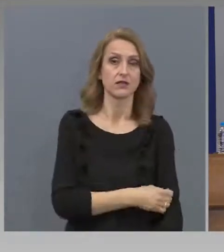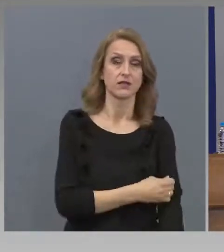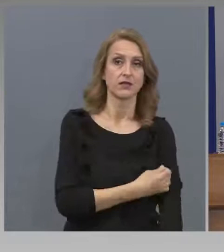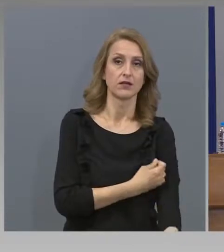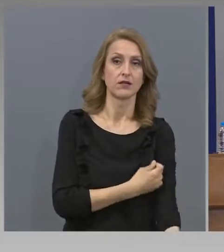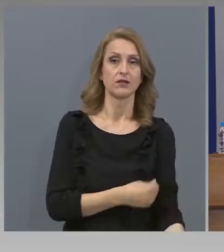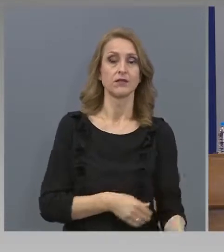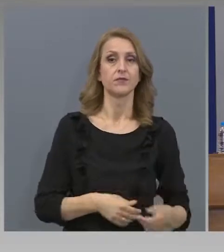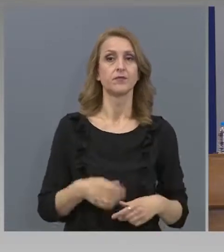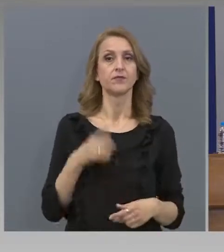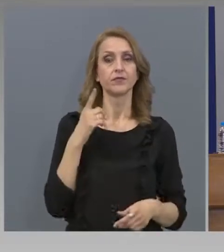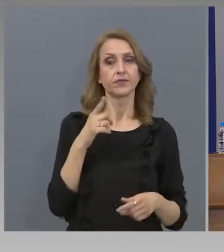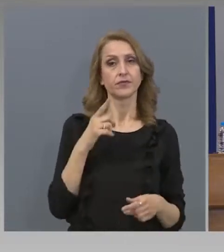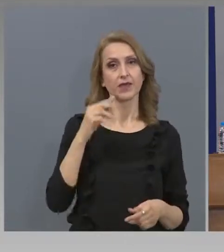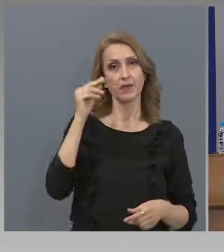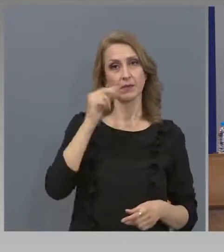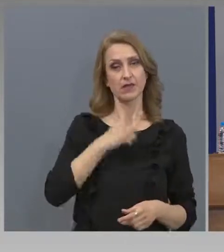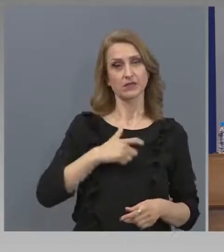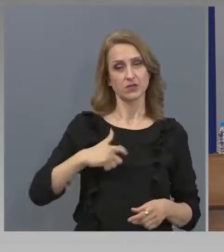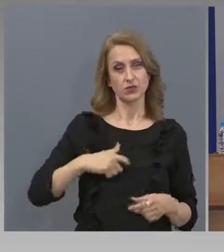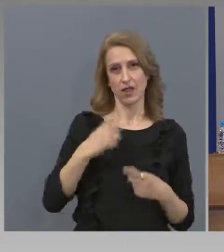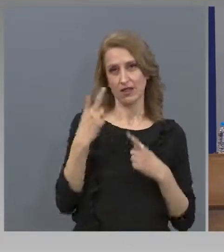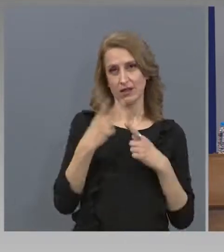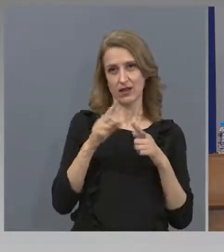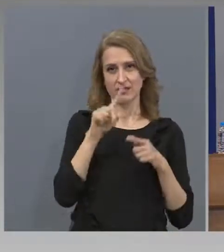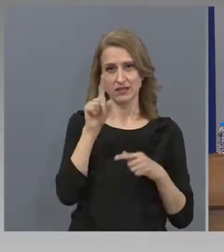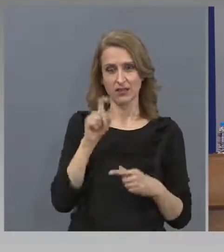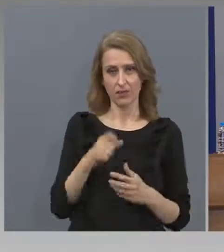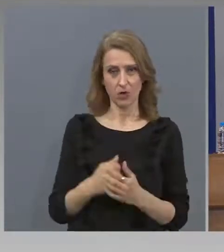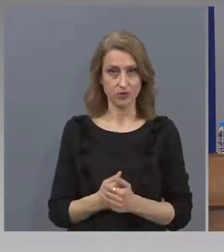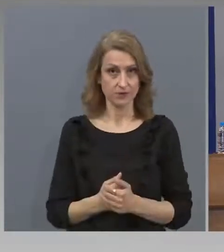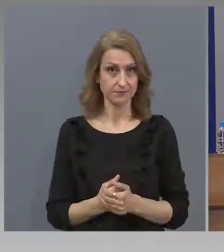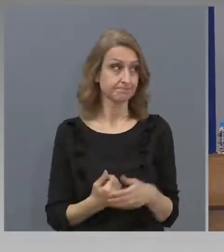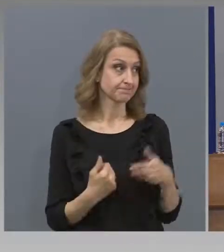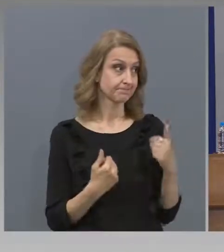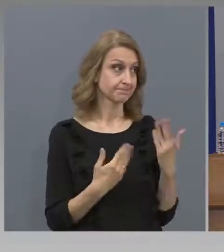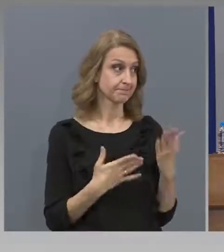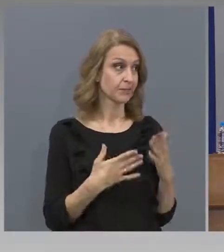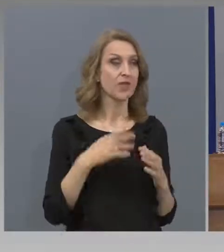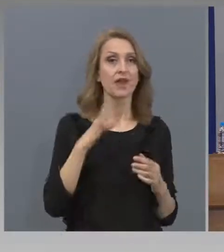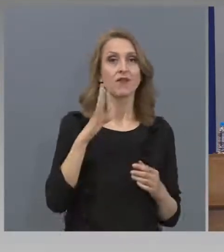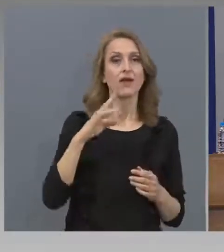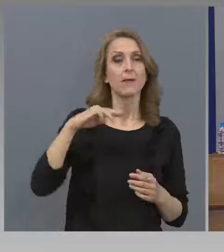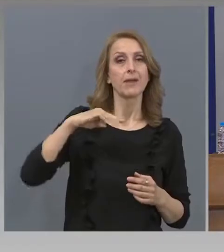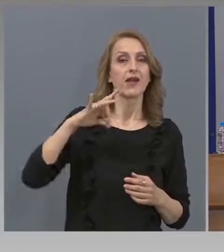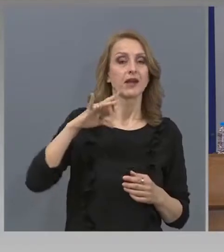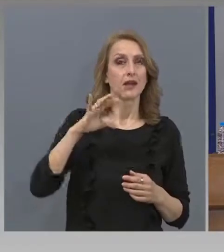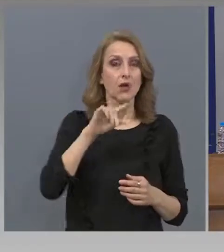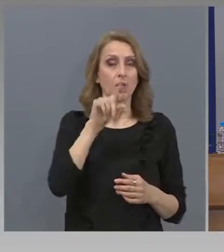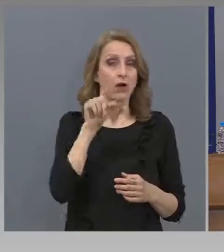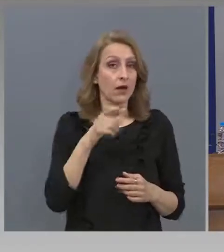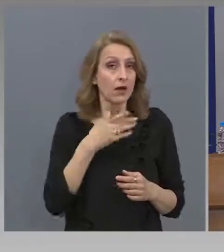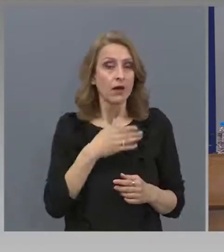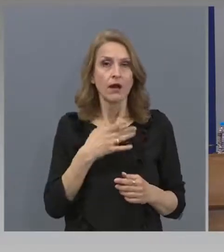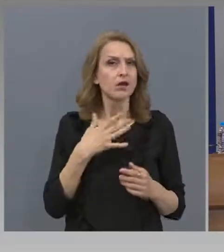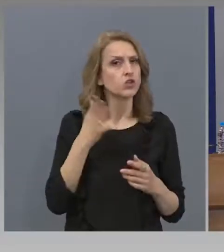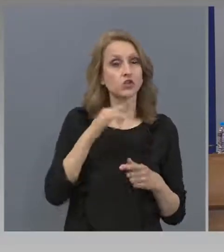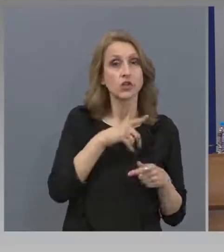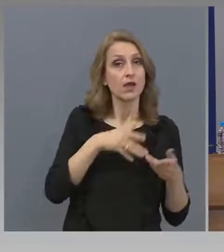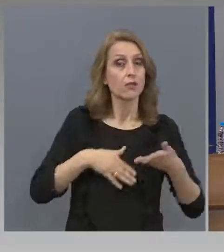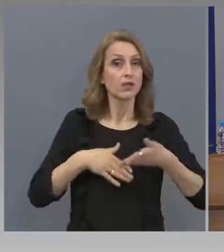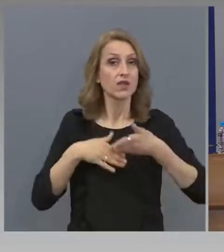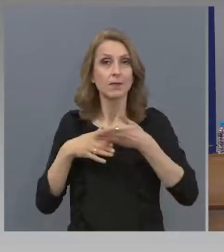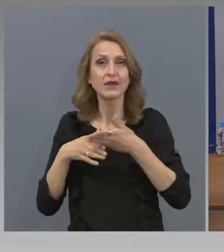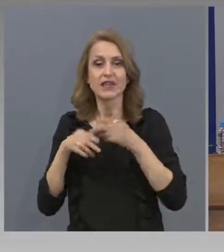Вера Александрова от Българска национална телевизия. Въпросът ми е към ВМРО и НФСБ. Ще подкрепите ли закона,